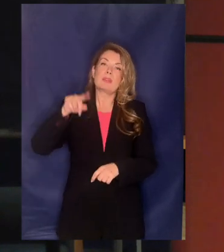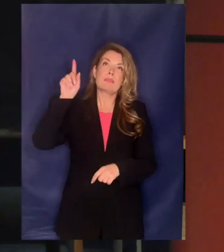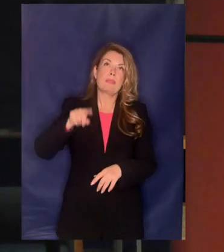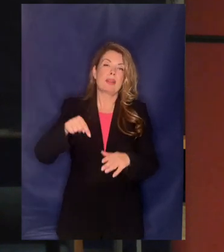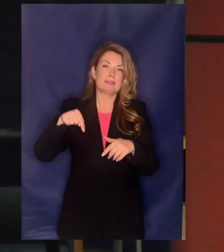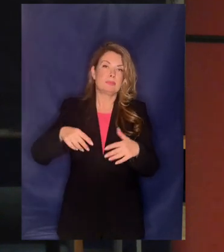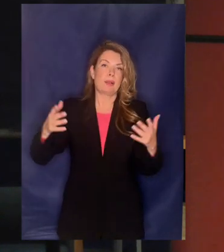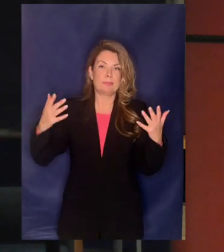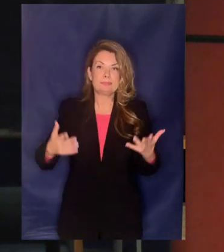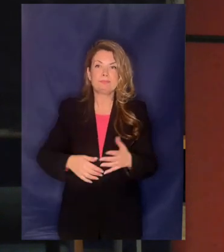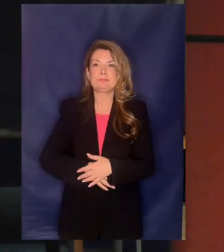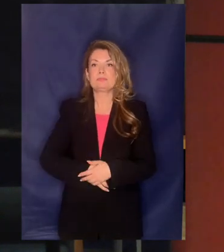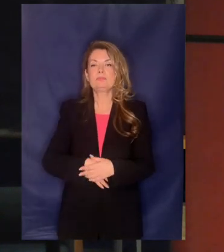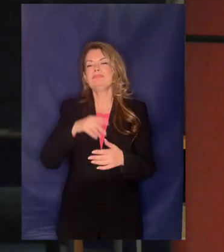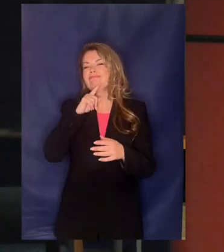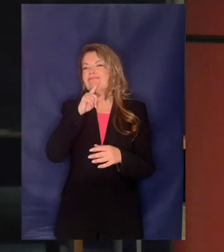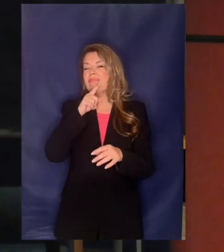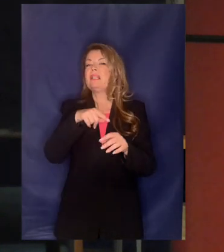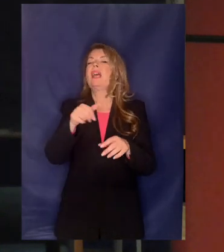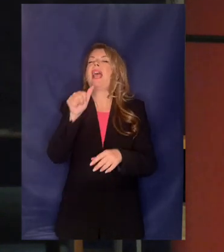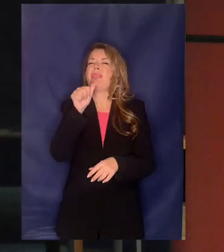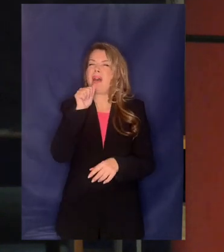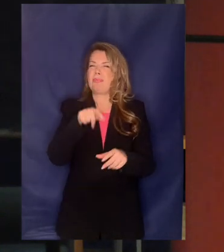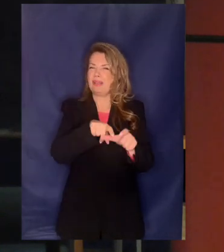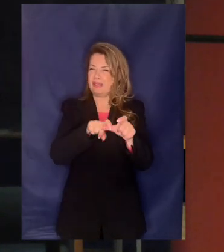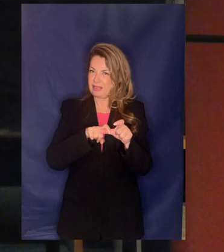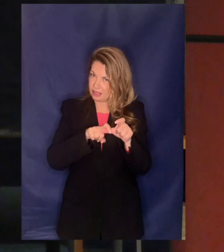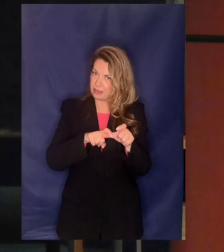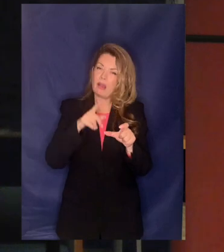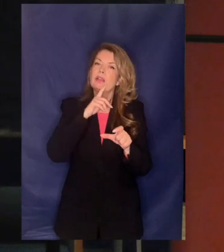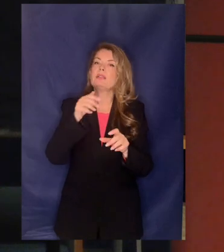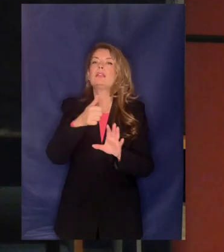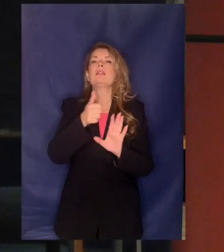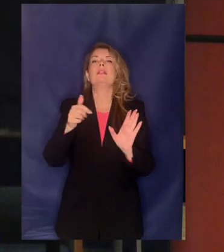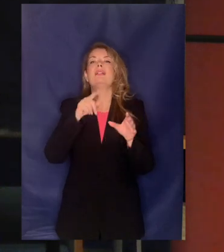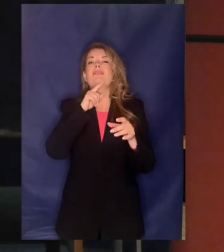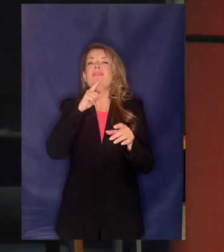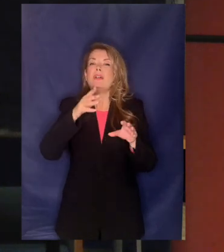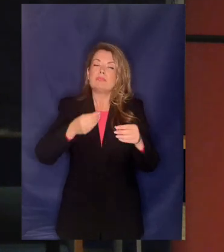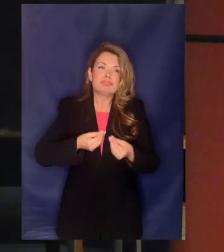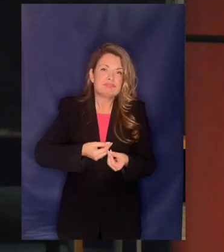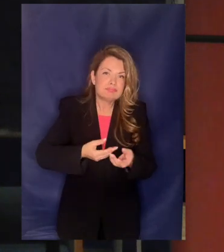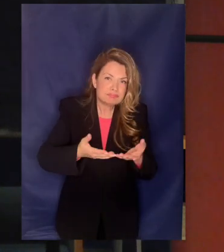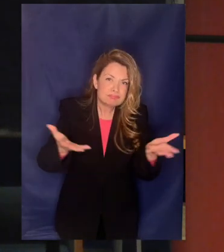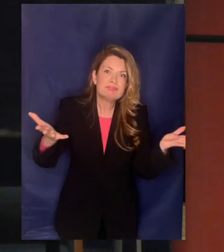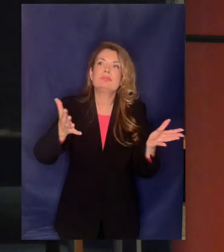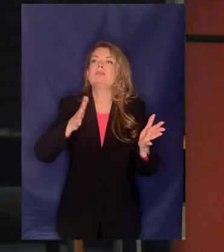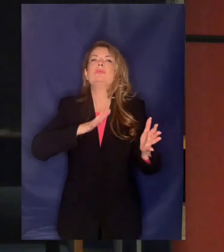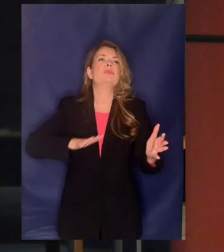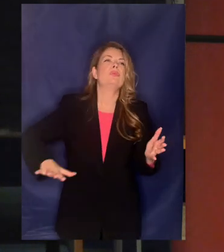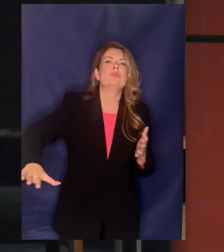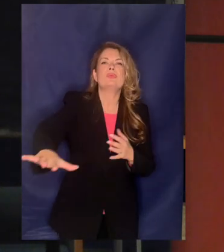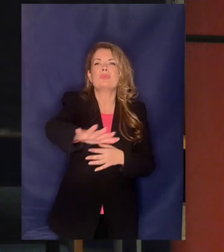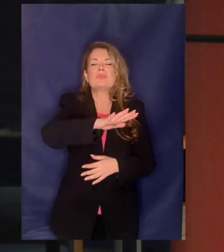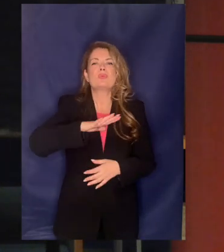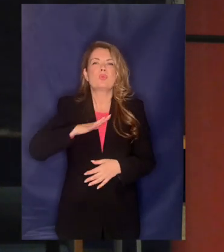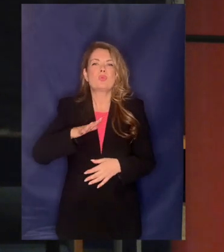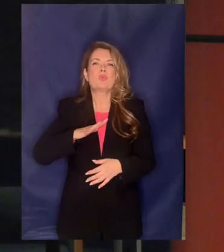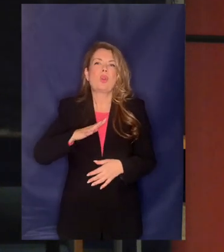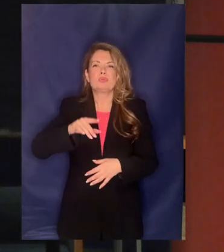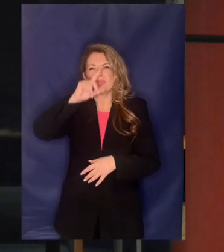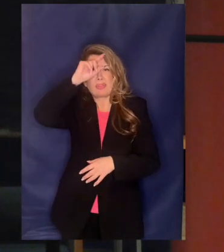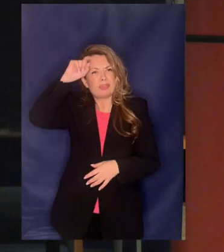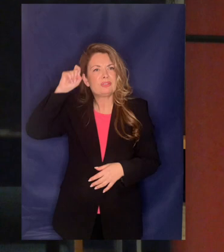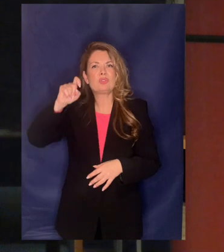ότι οι υπηρεσίες της ΕΙΔΑΠ λέει ακούστε τι λέει παρέχονται μονοπωλιακώς σε μεγάλο πληθυσμό διαβιούντα υποδεισμενείς οικιστικές